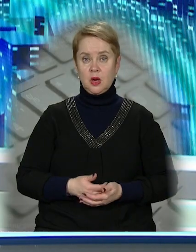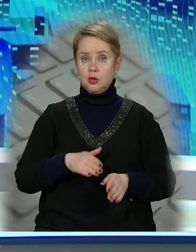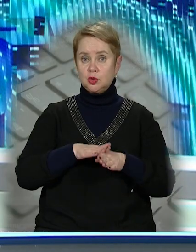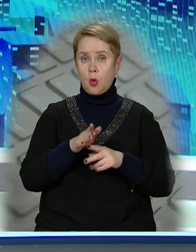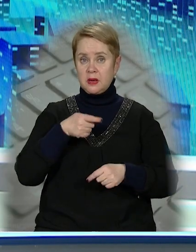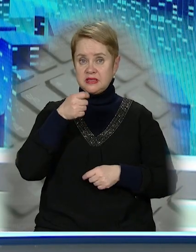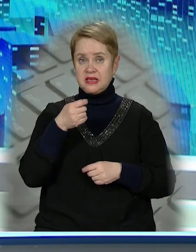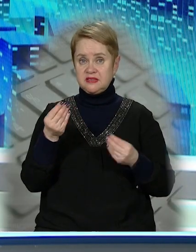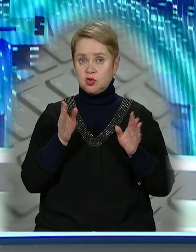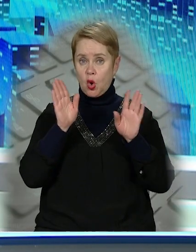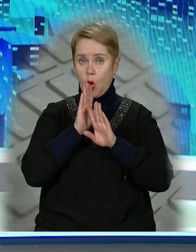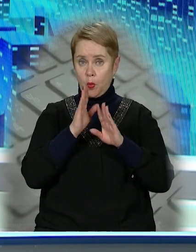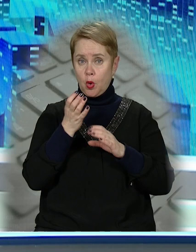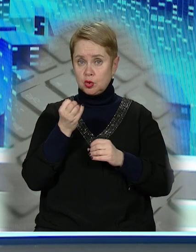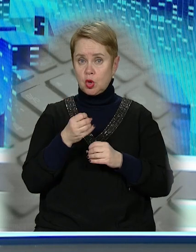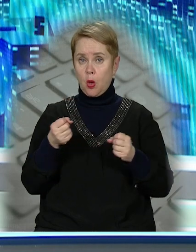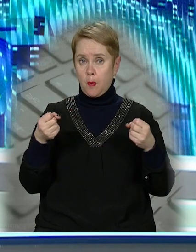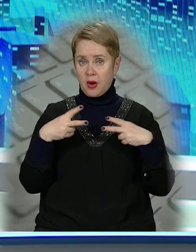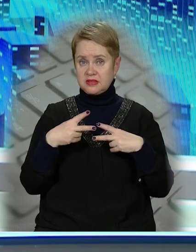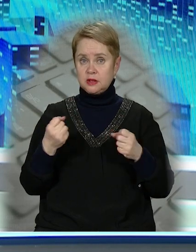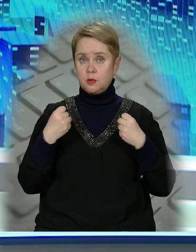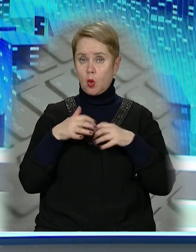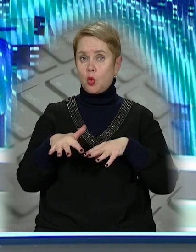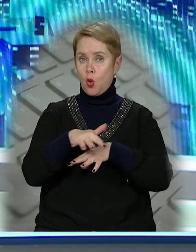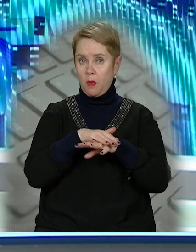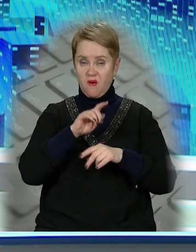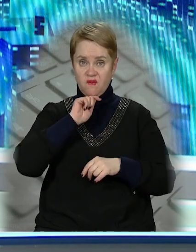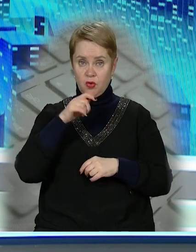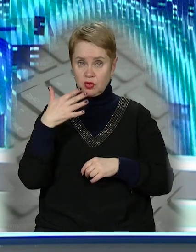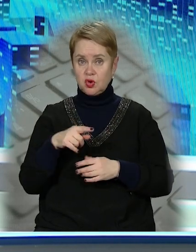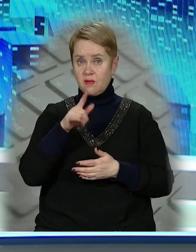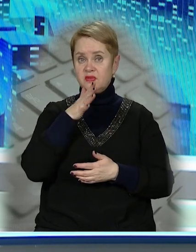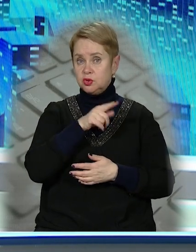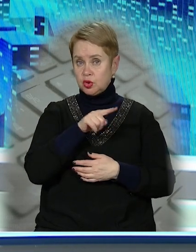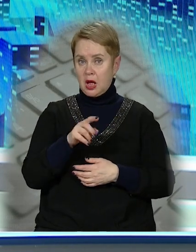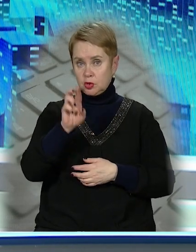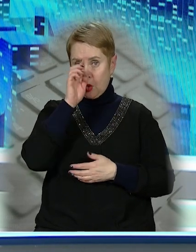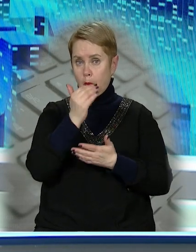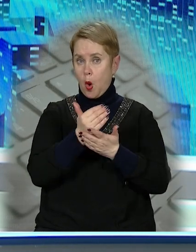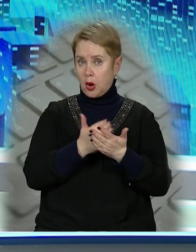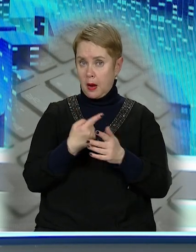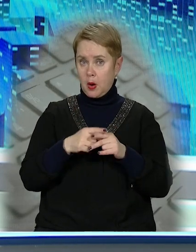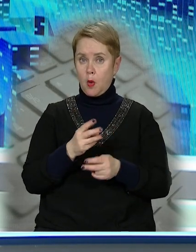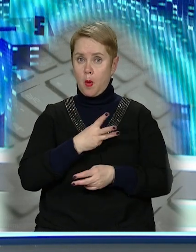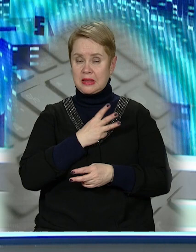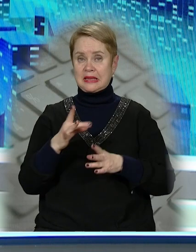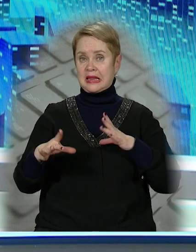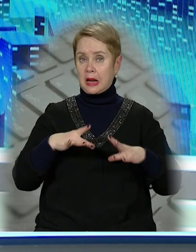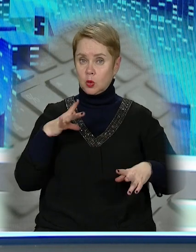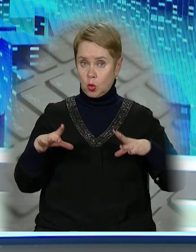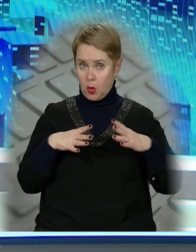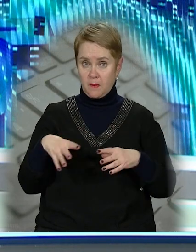Зробити зарядку на свіжому повітрі та ще й на професійному спортмайданчику в Україні. Вже певний час діє державна програма, яка мотивує